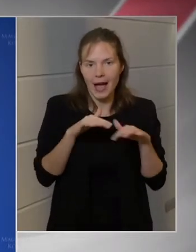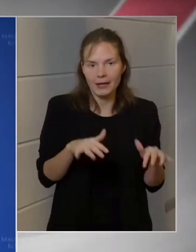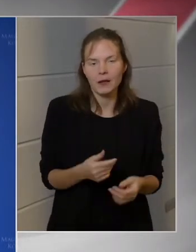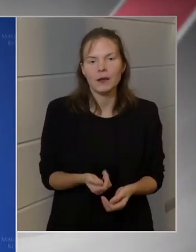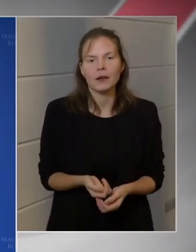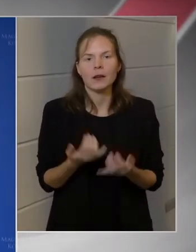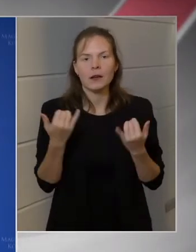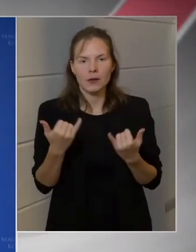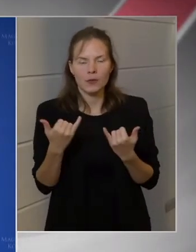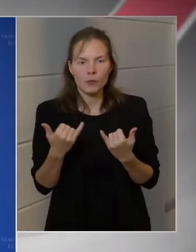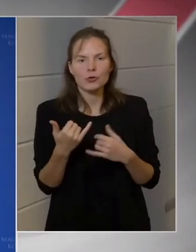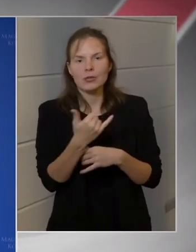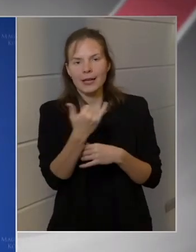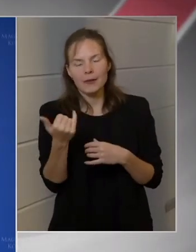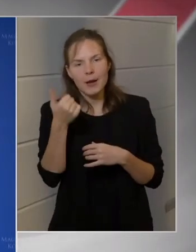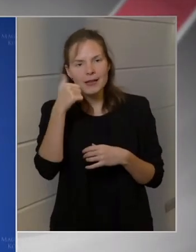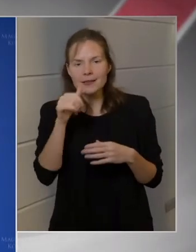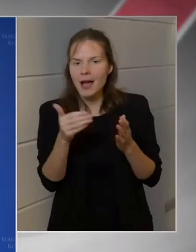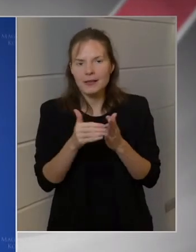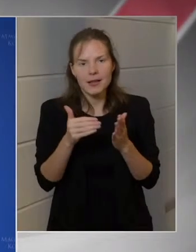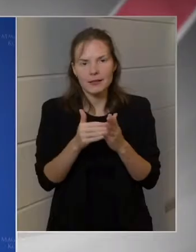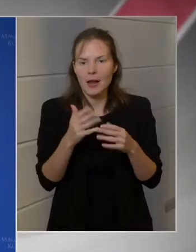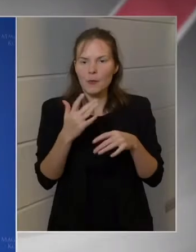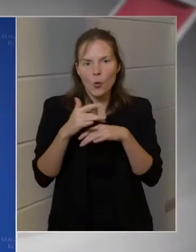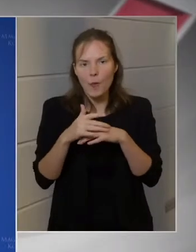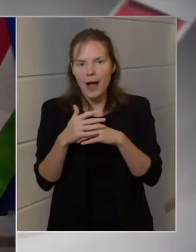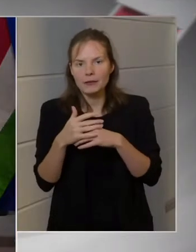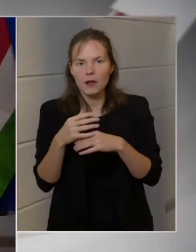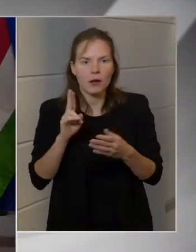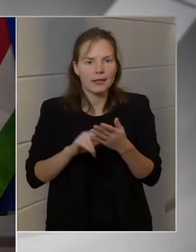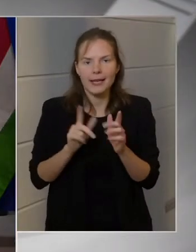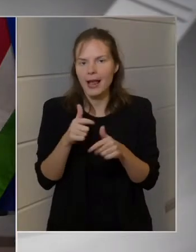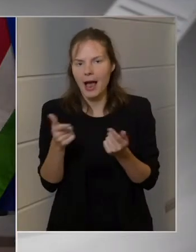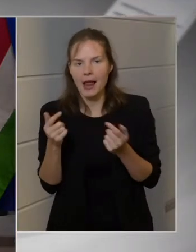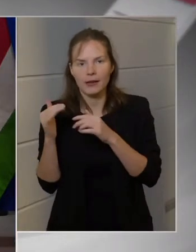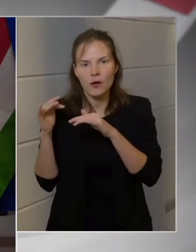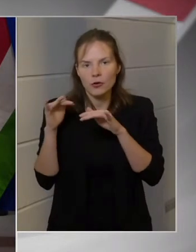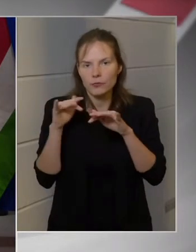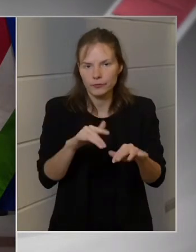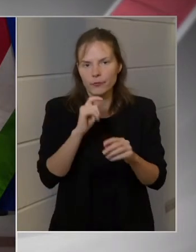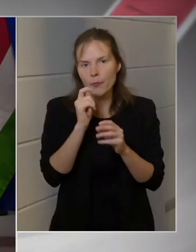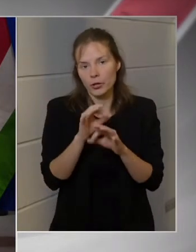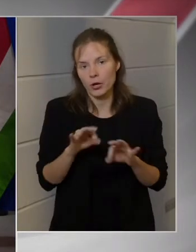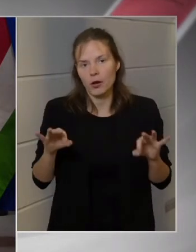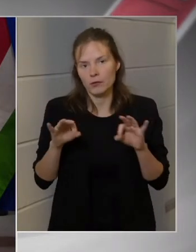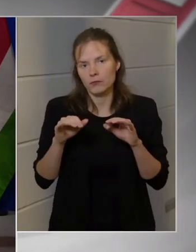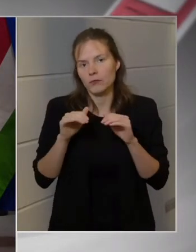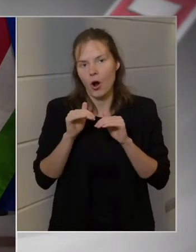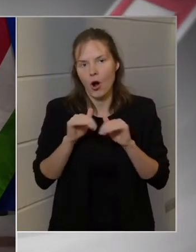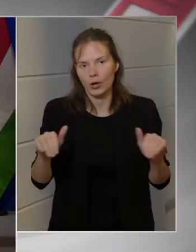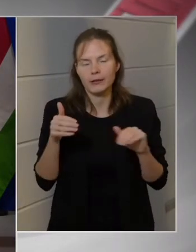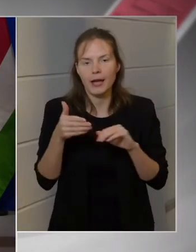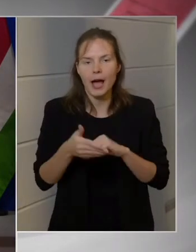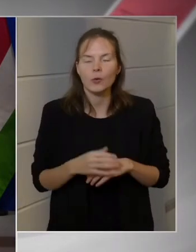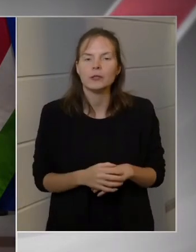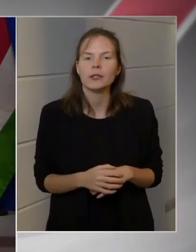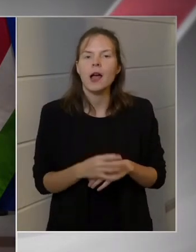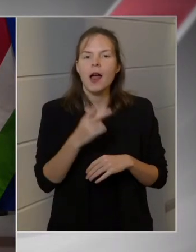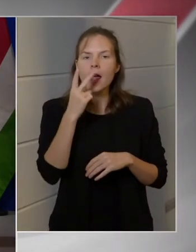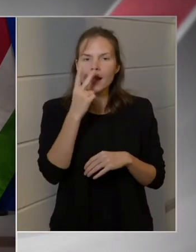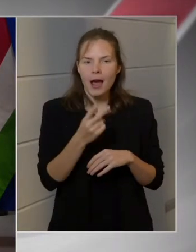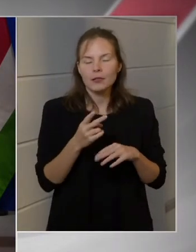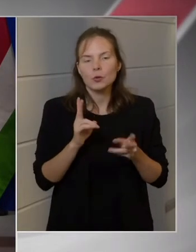100 ezeren próbáltak meg illegálisan átjutni a magyar határon. Azt is látjuk, hogy Európában